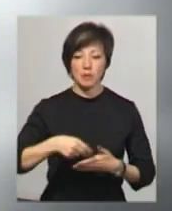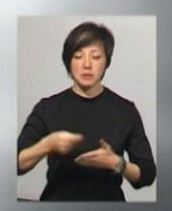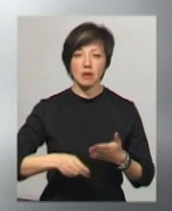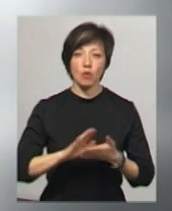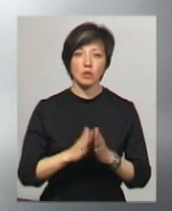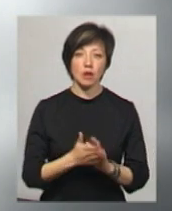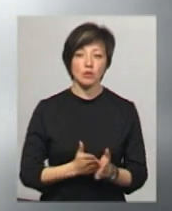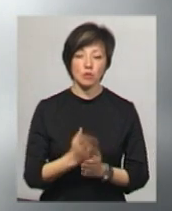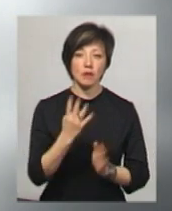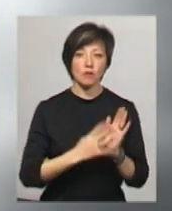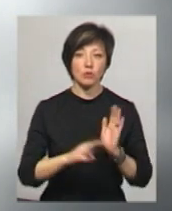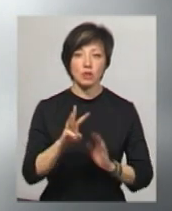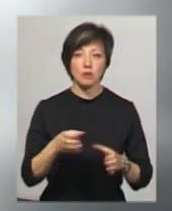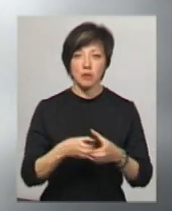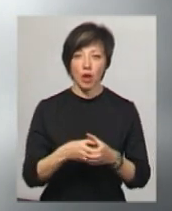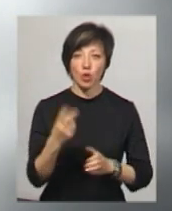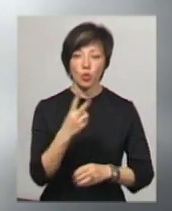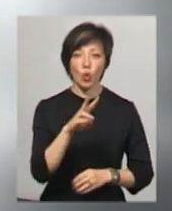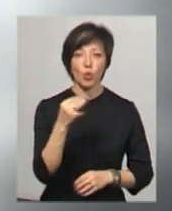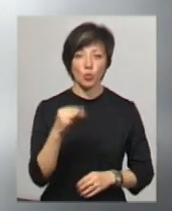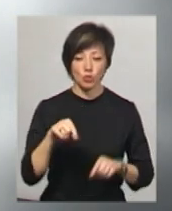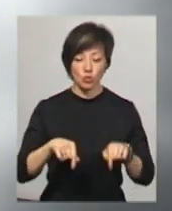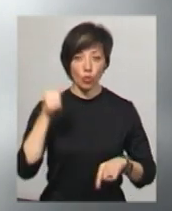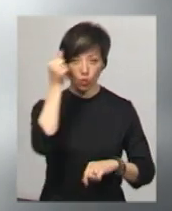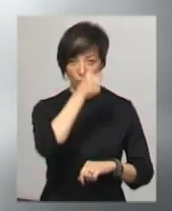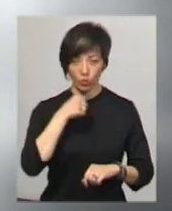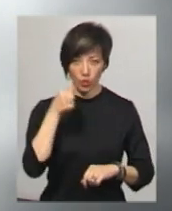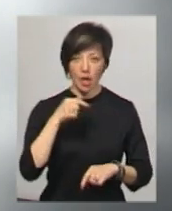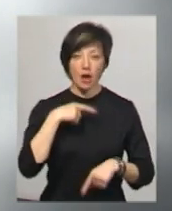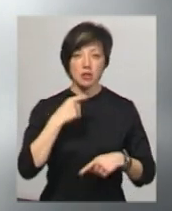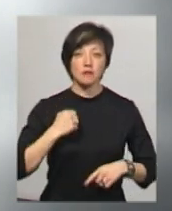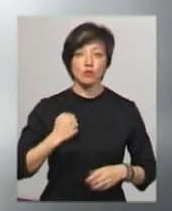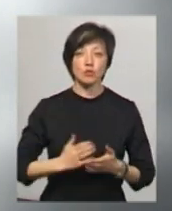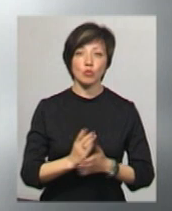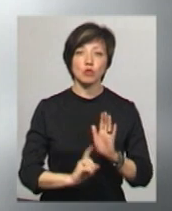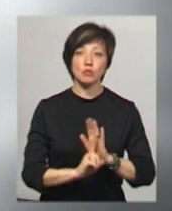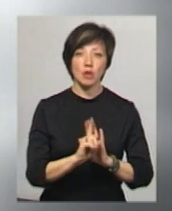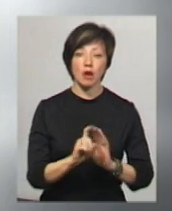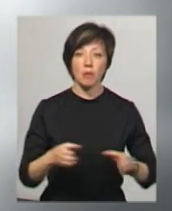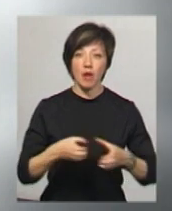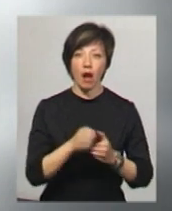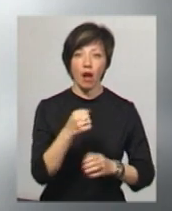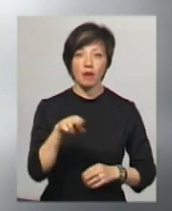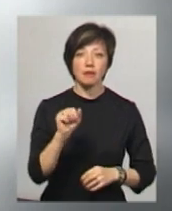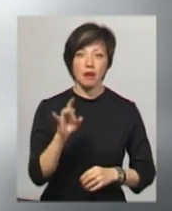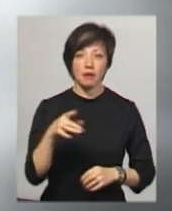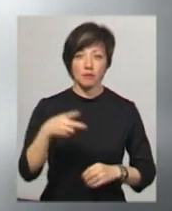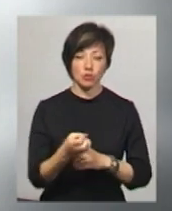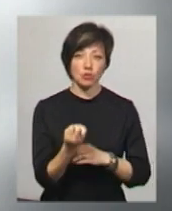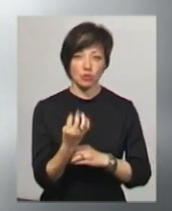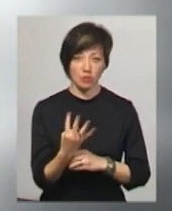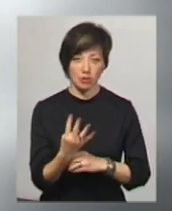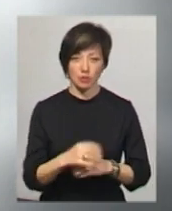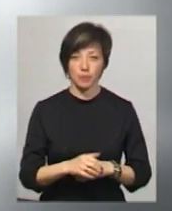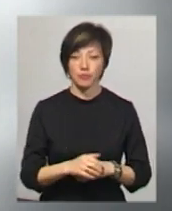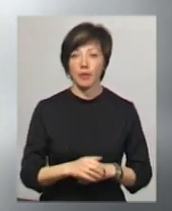контракт на службу у 93-й бригаді 2 лютого цього року. Каже, військову службу розпочав в батальйоні «Айдар» у 2014-му.